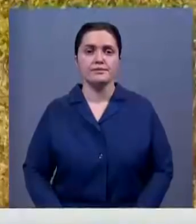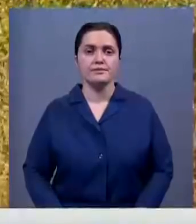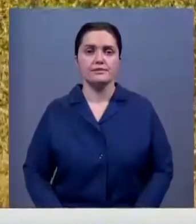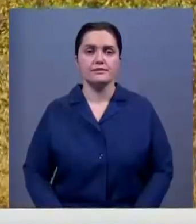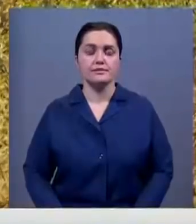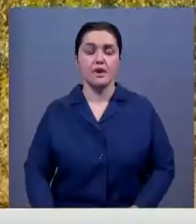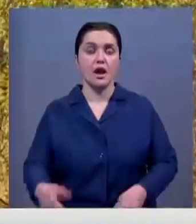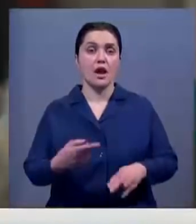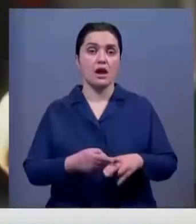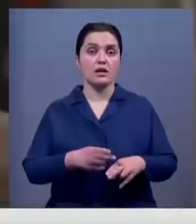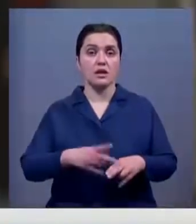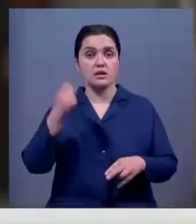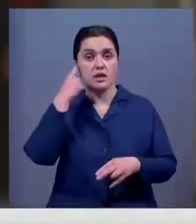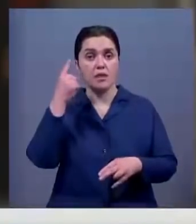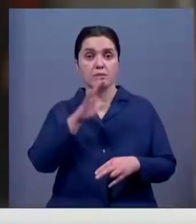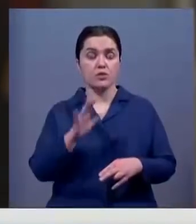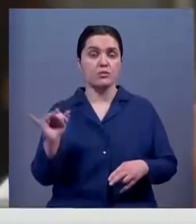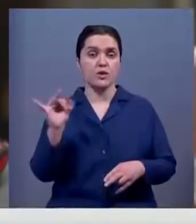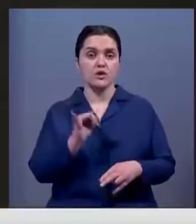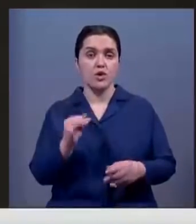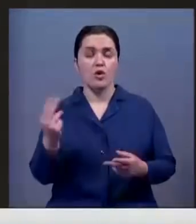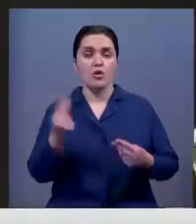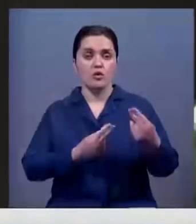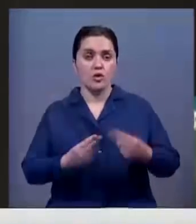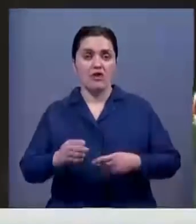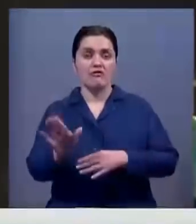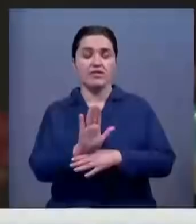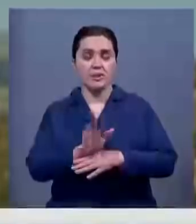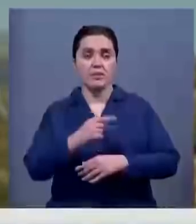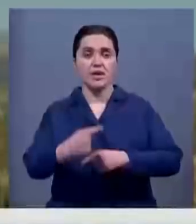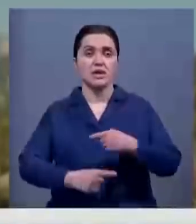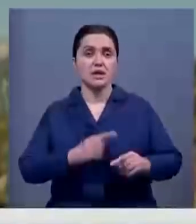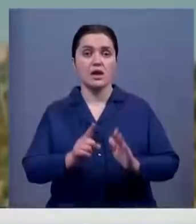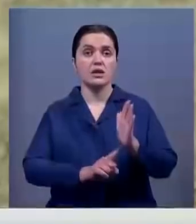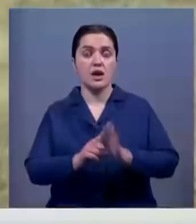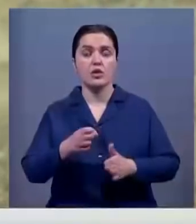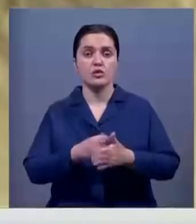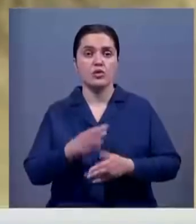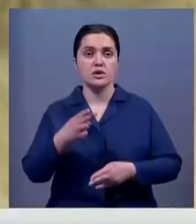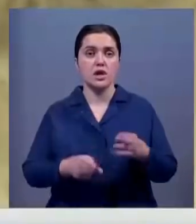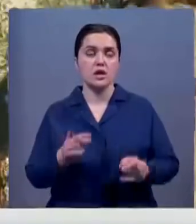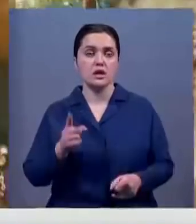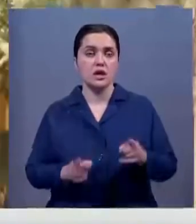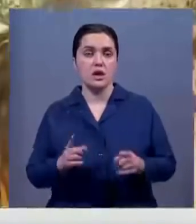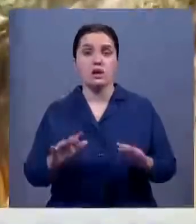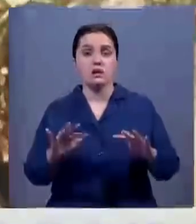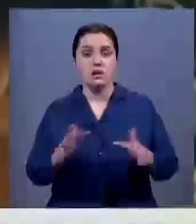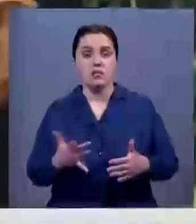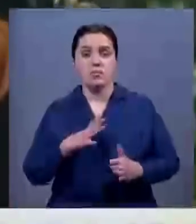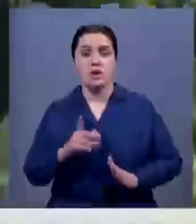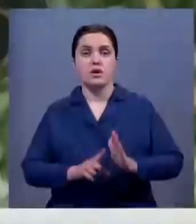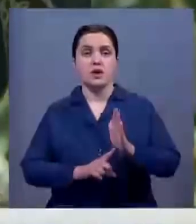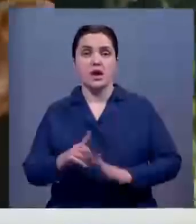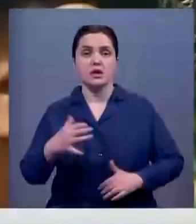Это непридуманная история. Художественный фильм «Наследие» от начала и до конца основан на реальных событиях, что происходили в начале